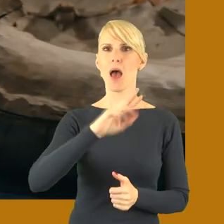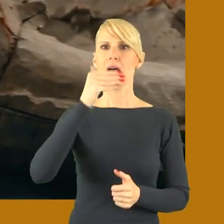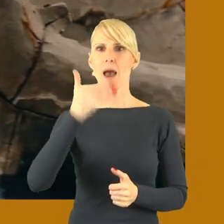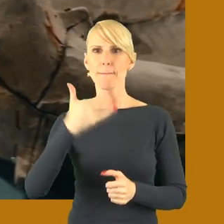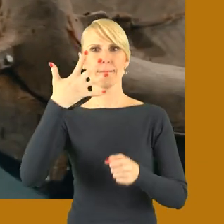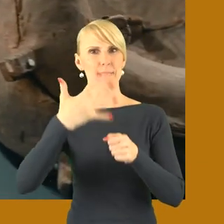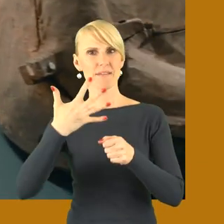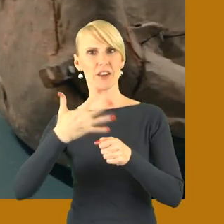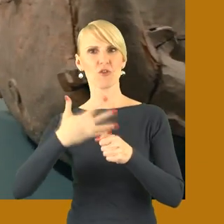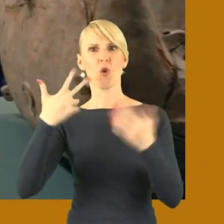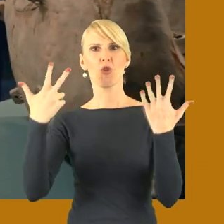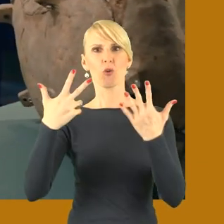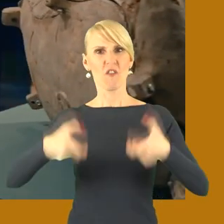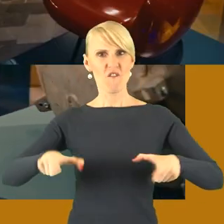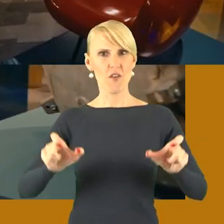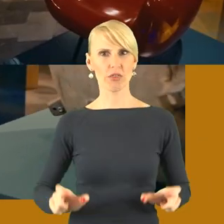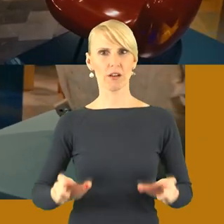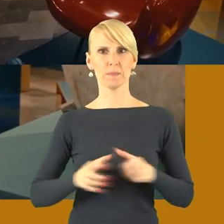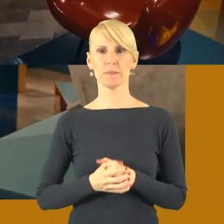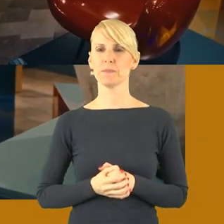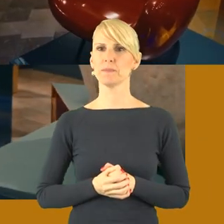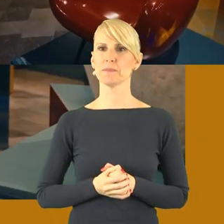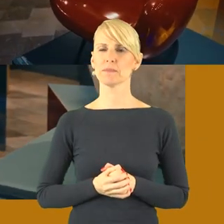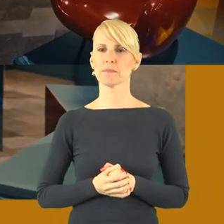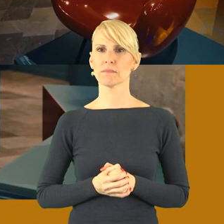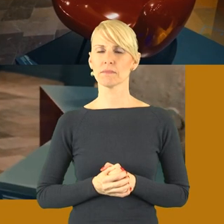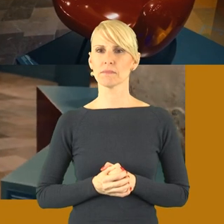w tym również kultowy model RM58.